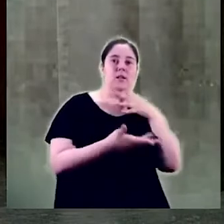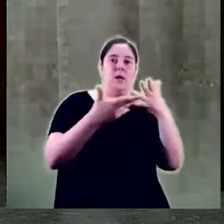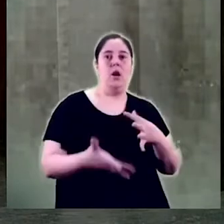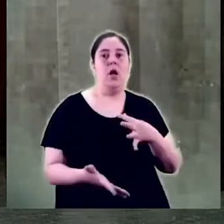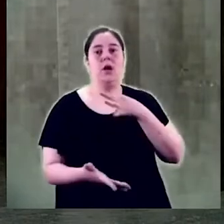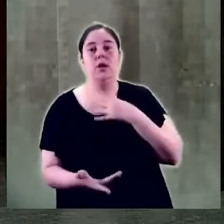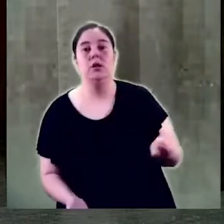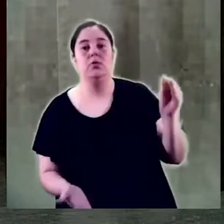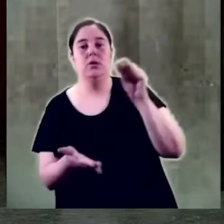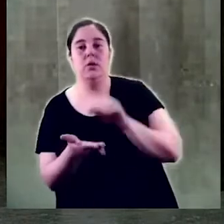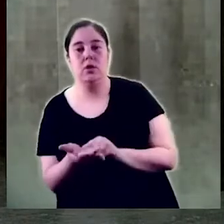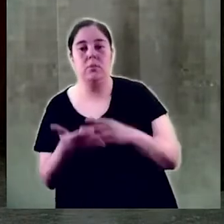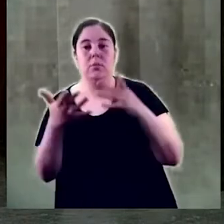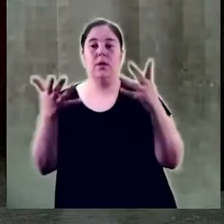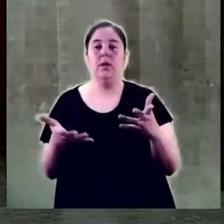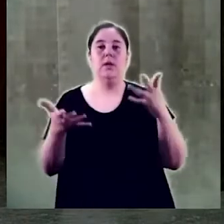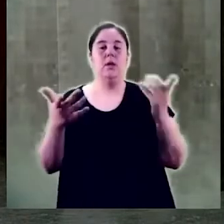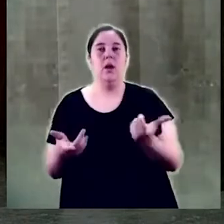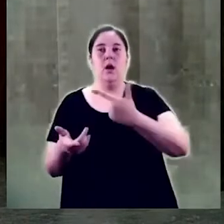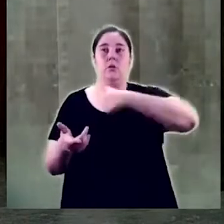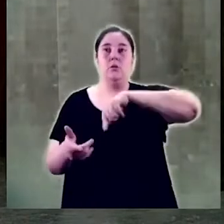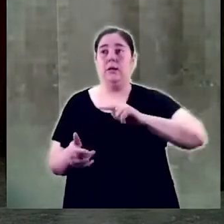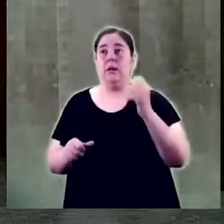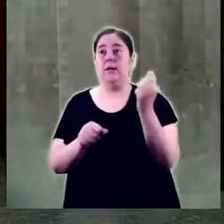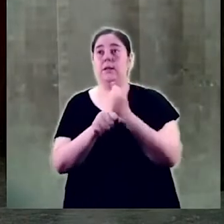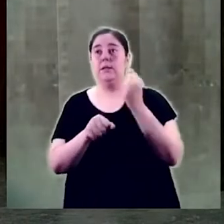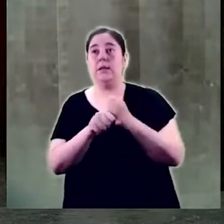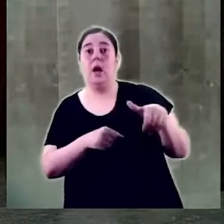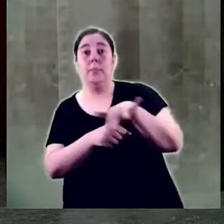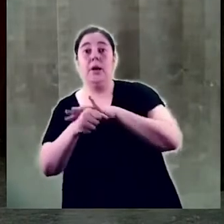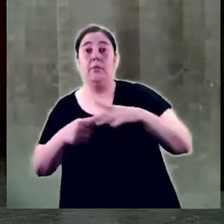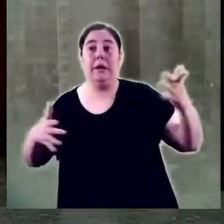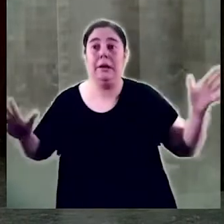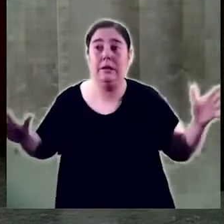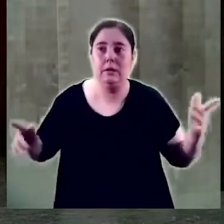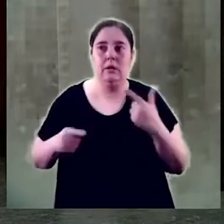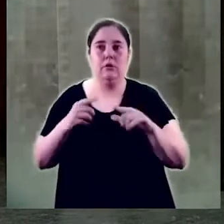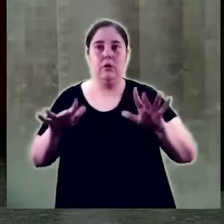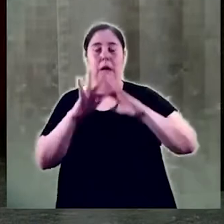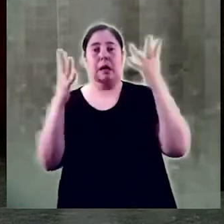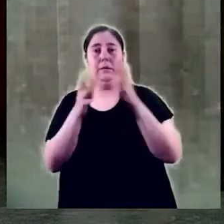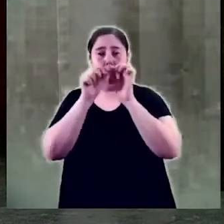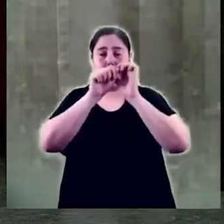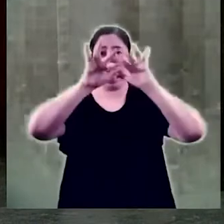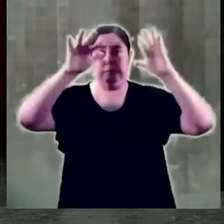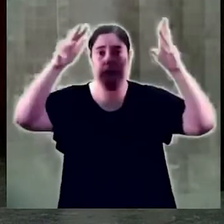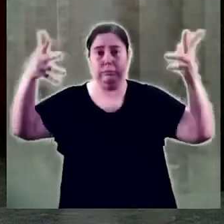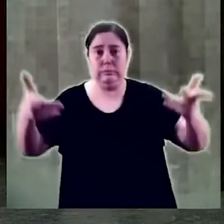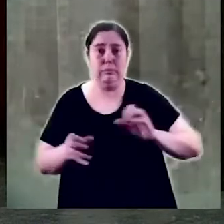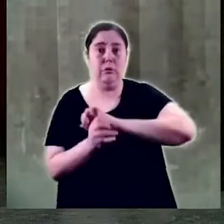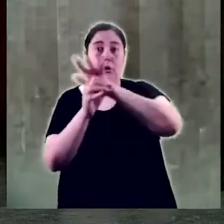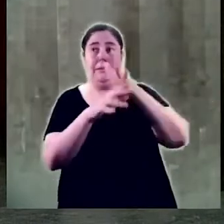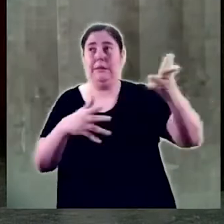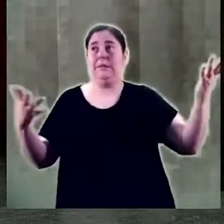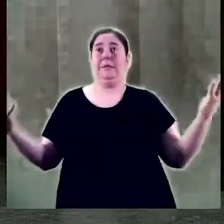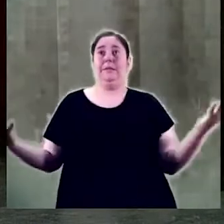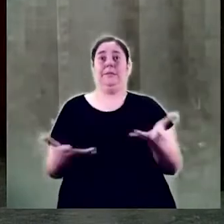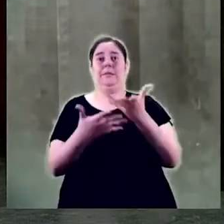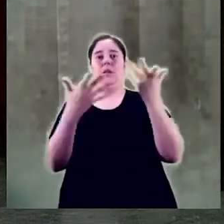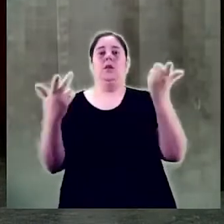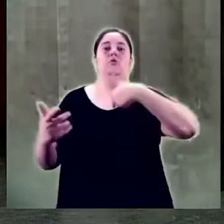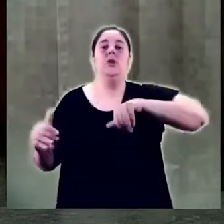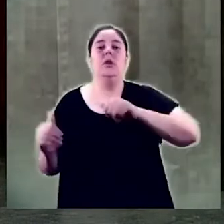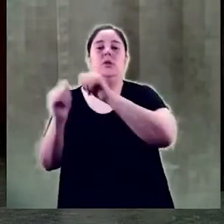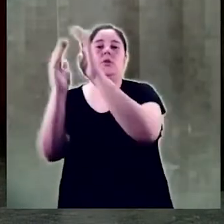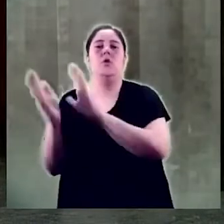i ara ens veiem abocades a la intemperie laboral, enmig d'una pandèmia mundial. Des d'aquí fem un crit a totes les